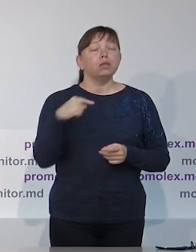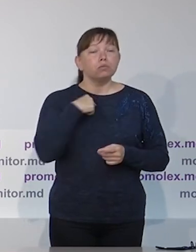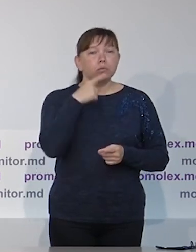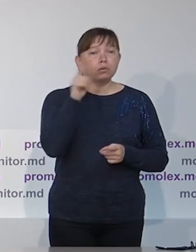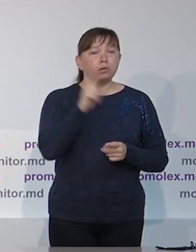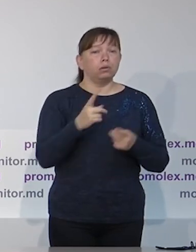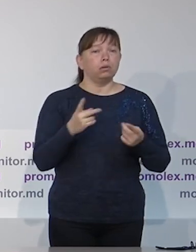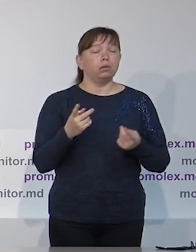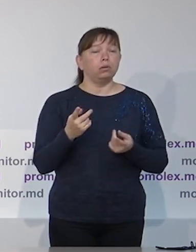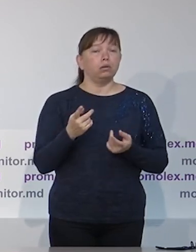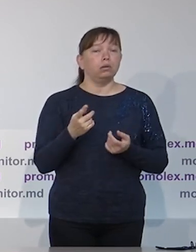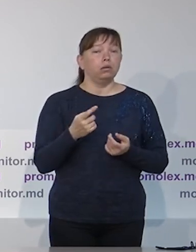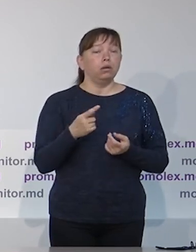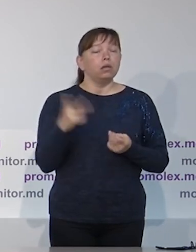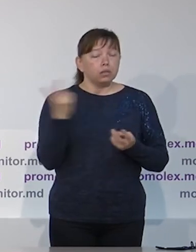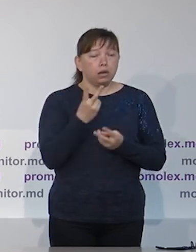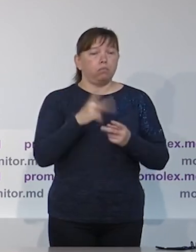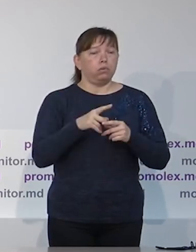выборов.